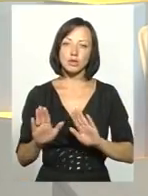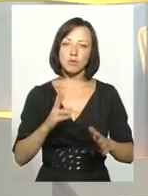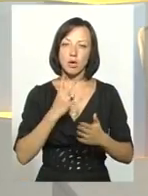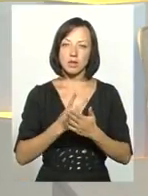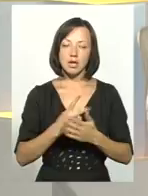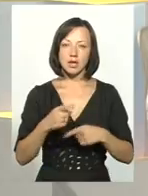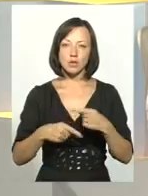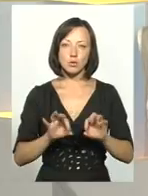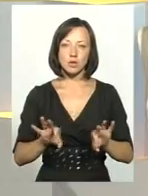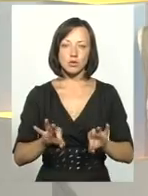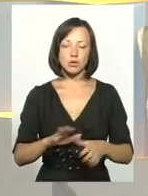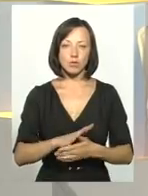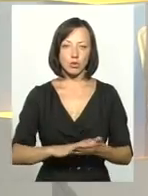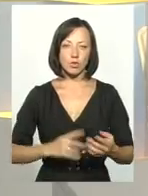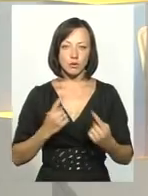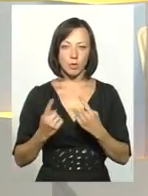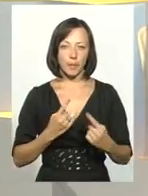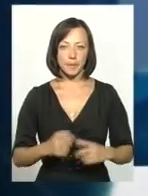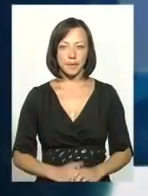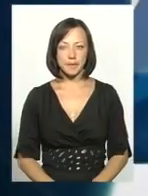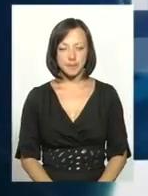показати наступний сюжет, і далі ми продовжимо.